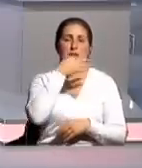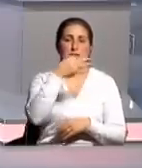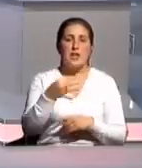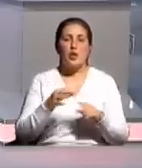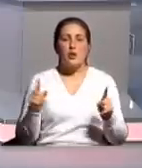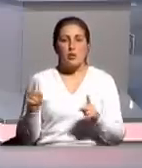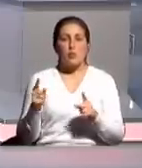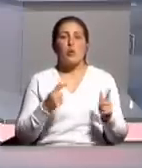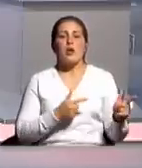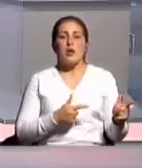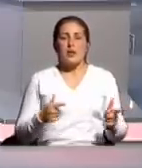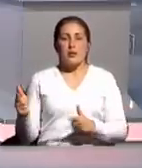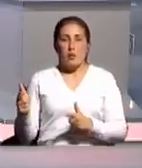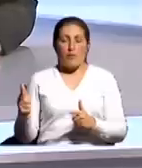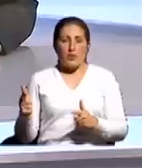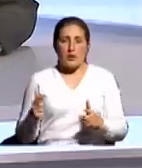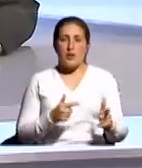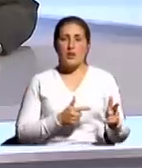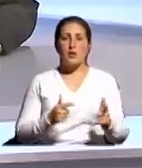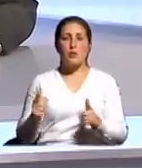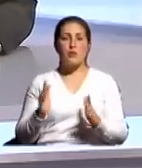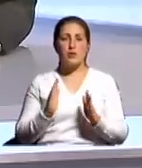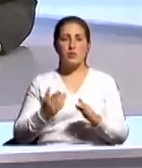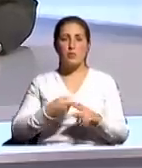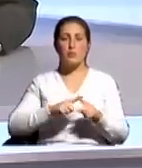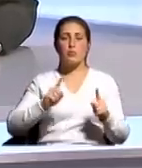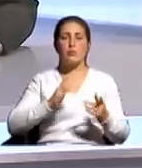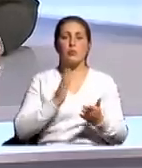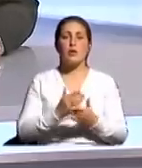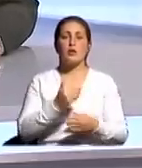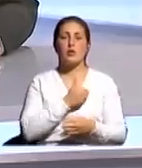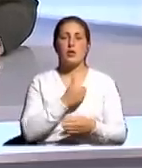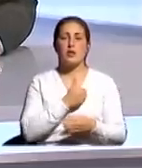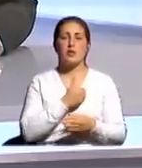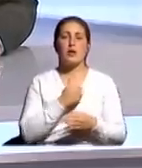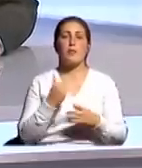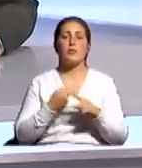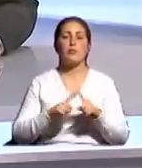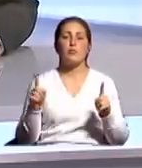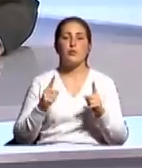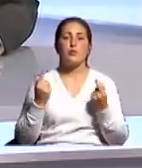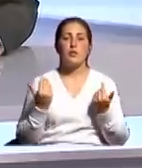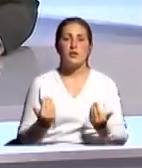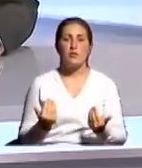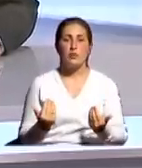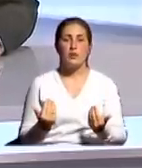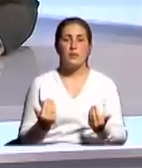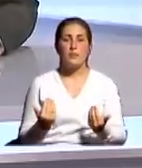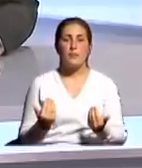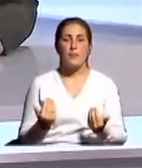готовы. Готовы только потому, что есть желание. И готовы потому, что сегодня мы,